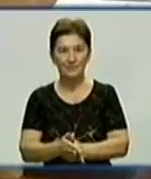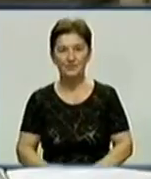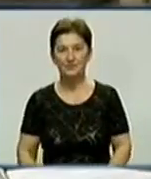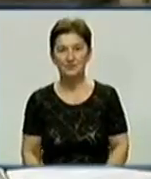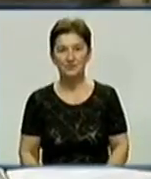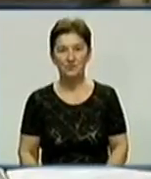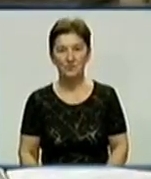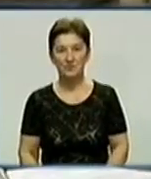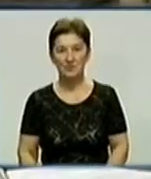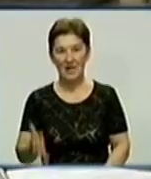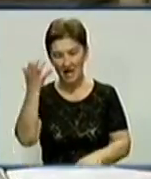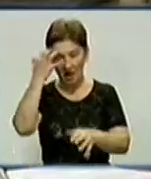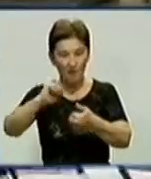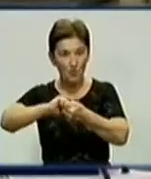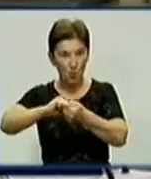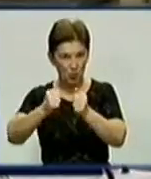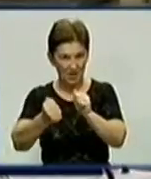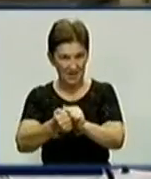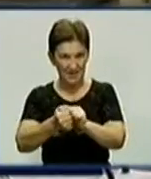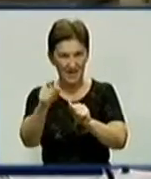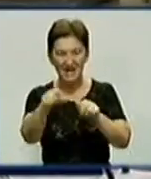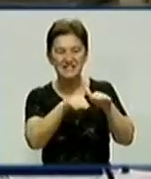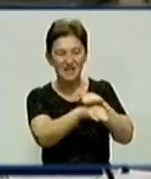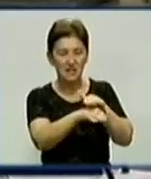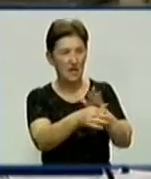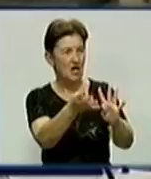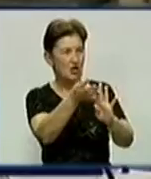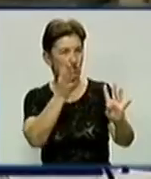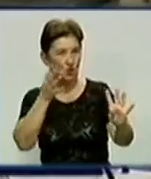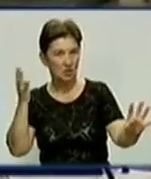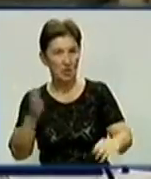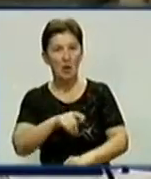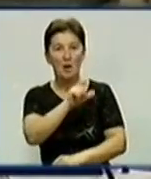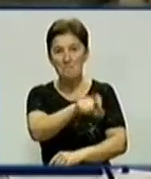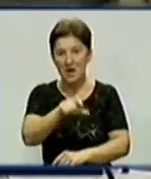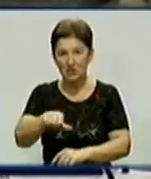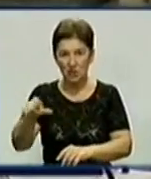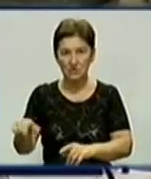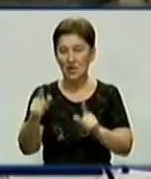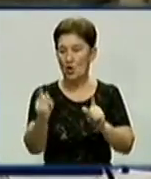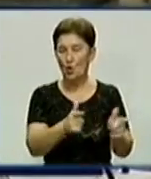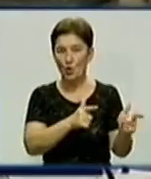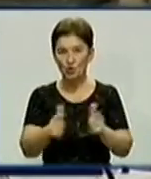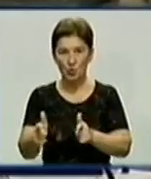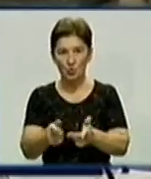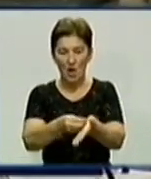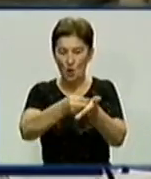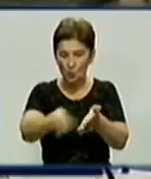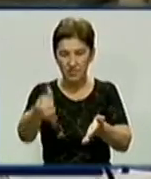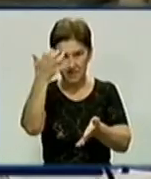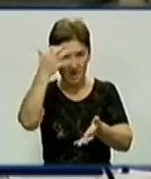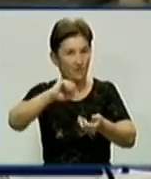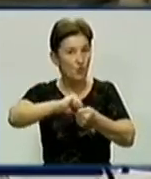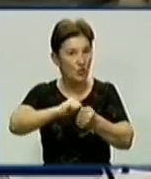На вугільних складах черги і просто мешканці готові отримати, купити вугілля